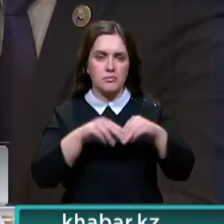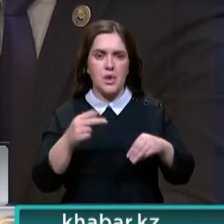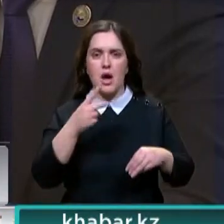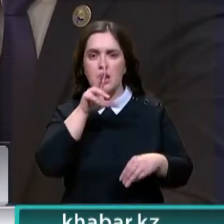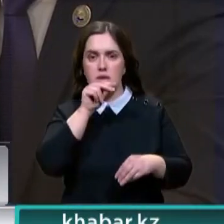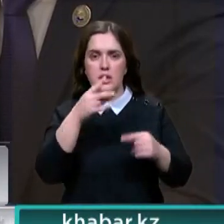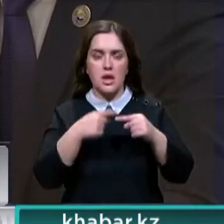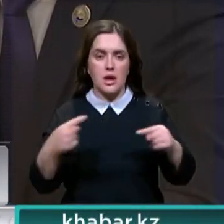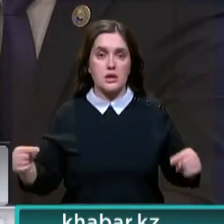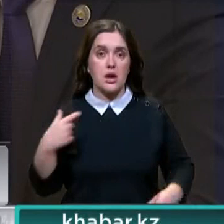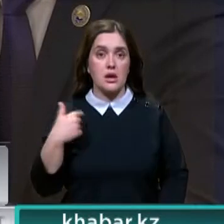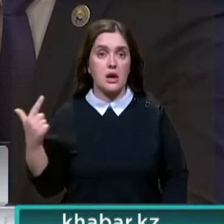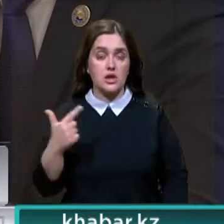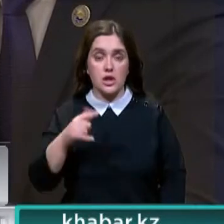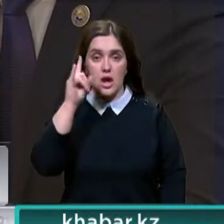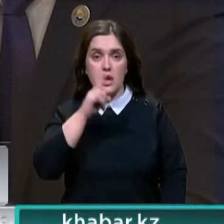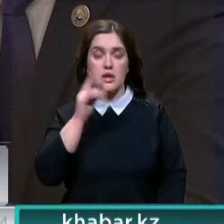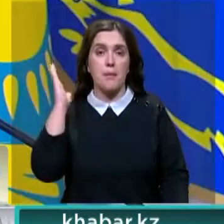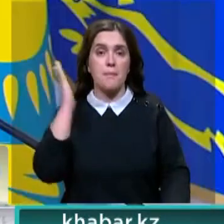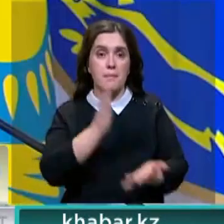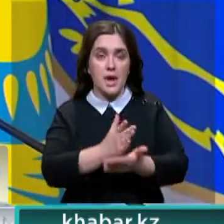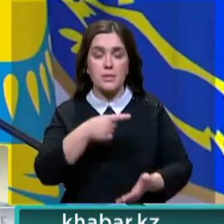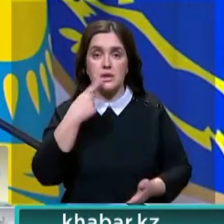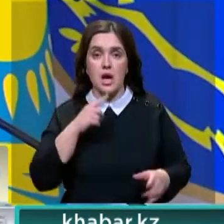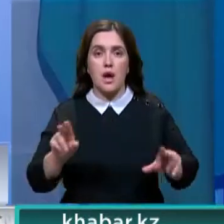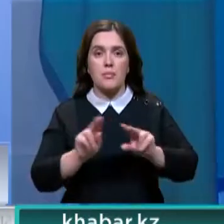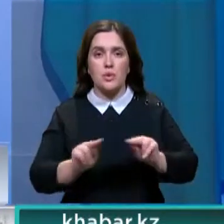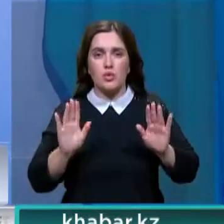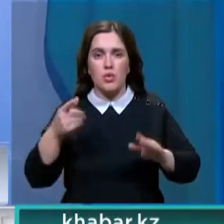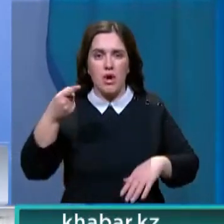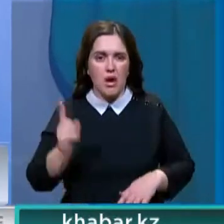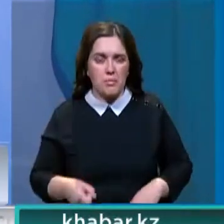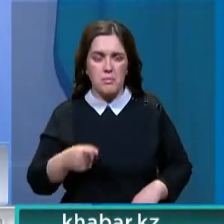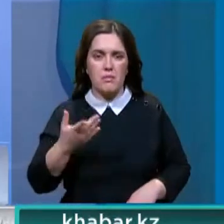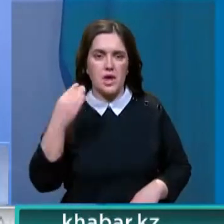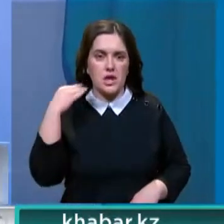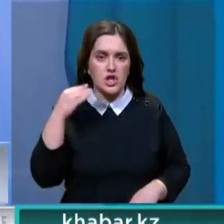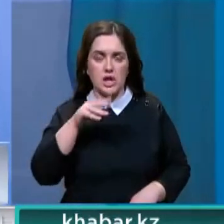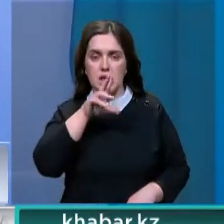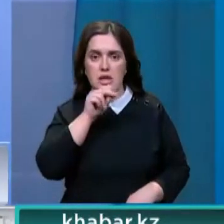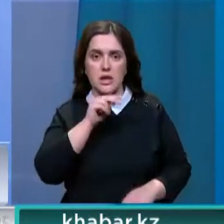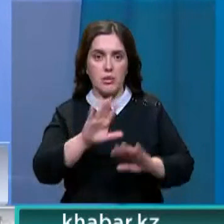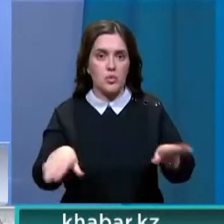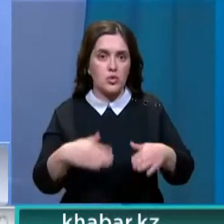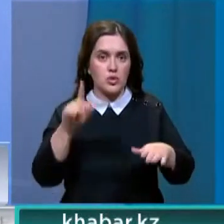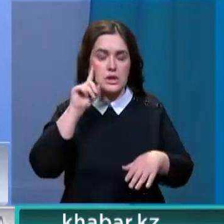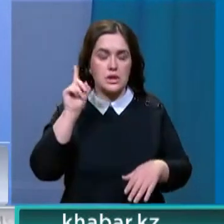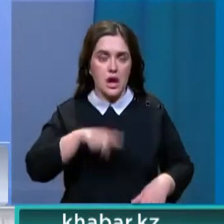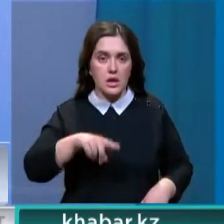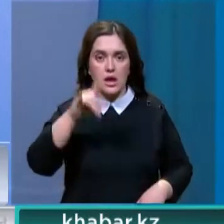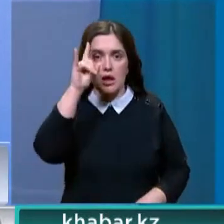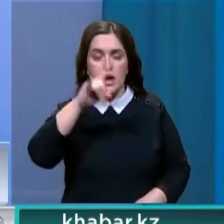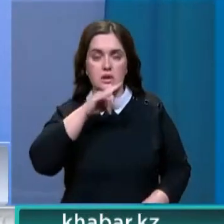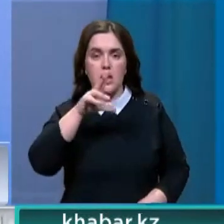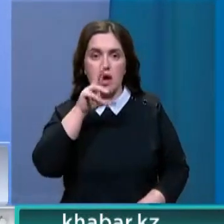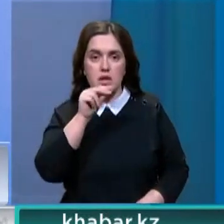Казахстана я должен прямо сказать, что преподавание только на таджикском языке при отсутствии знаний государственного языка делает